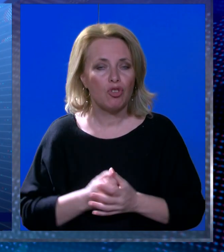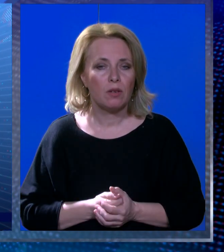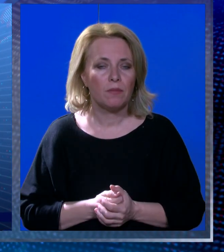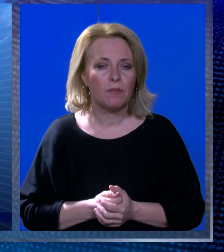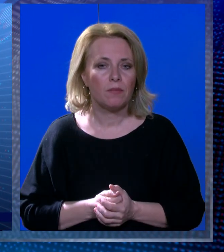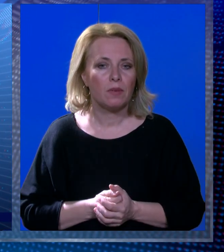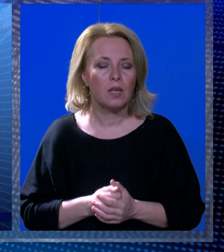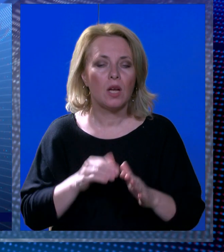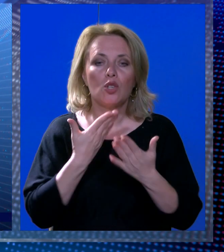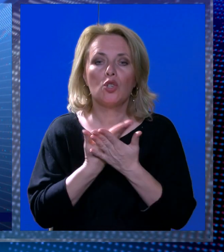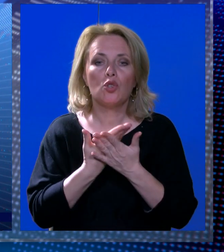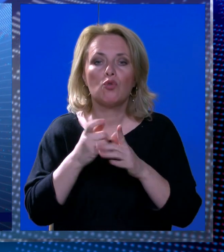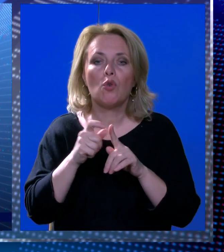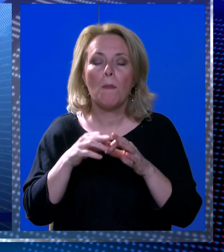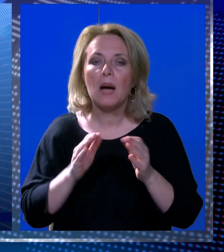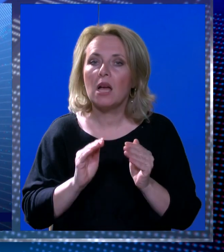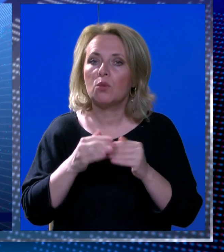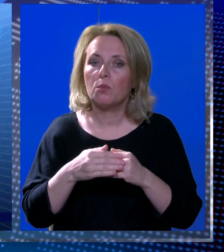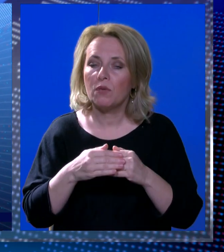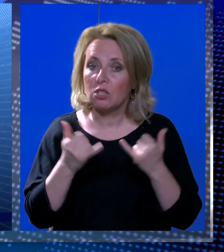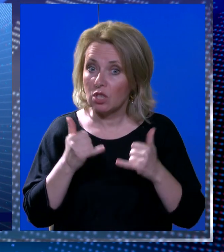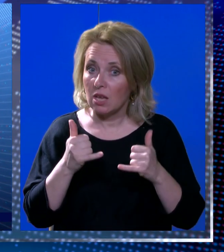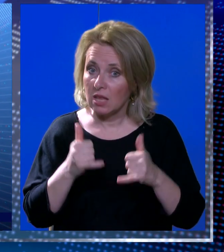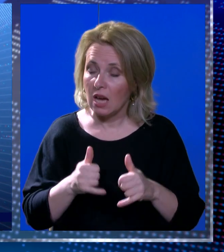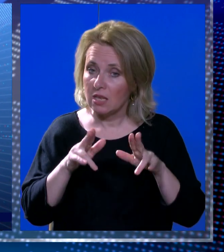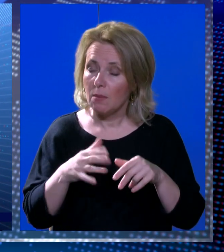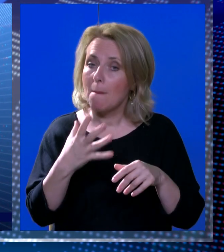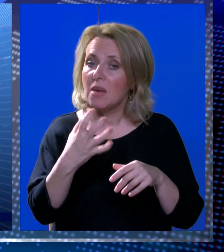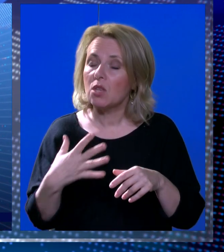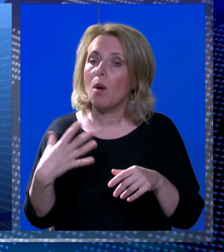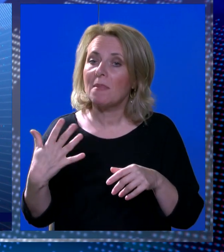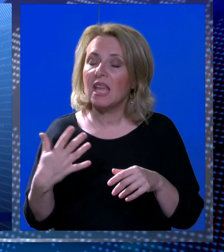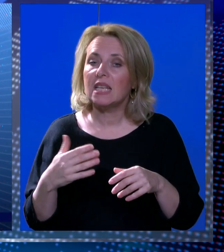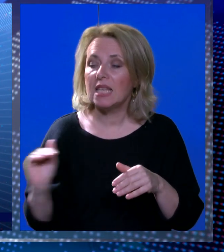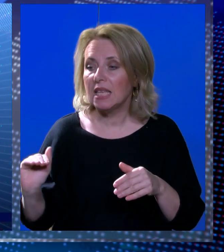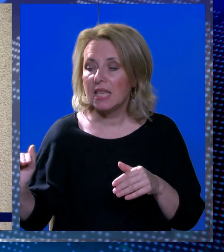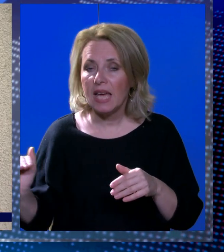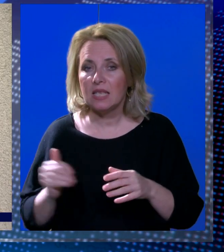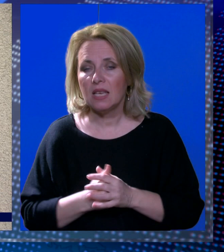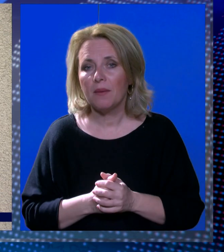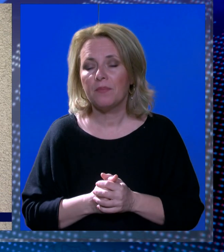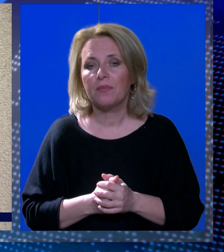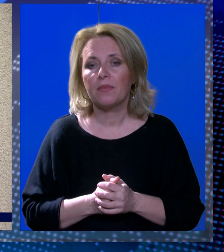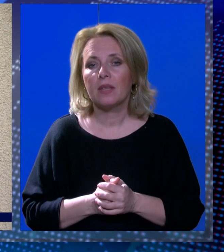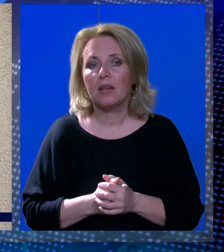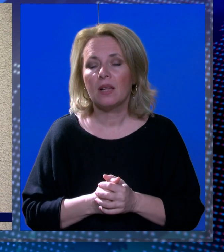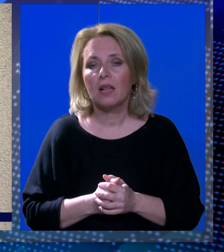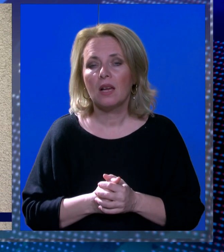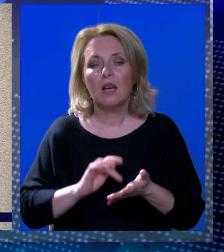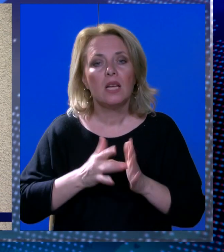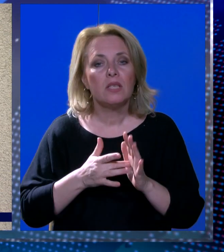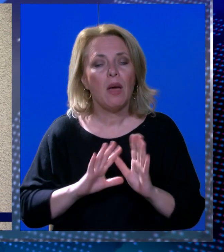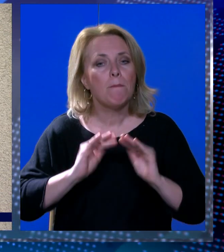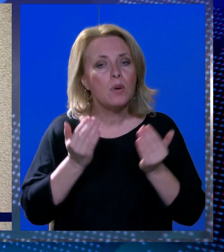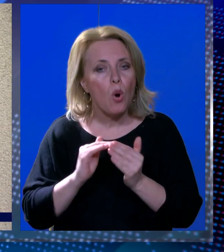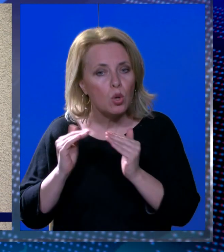župa Dubrovačka danas broji 550 djece. Da smo praktično sve